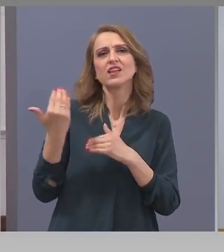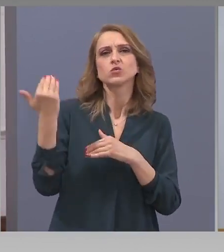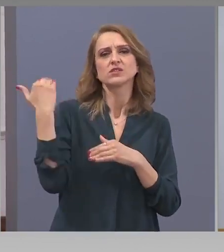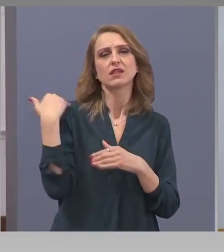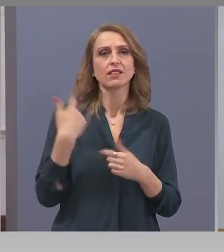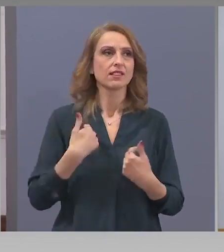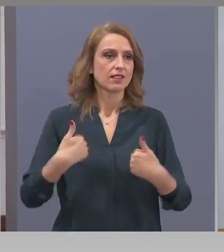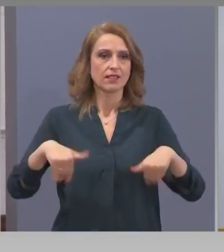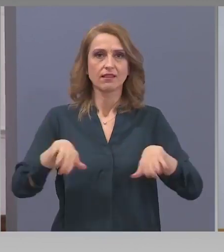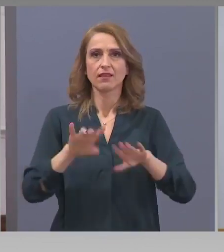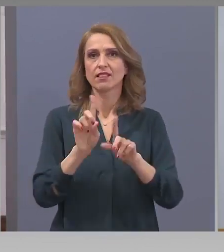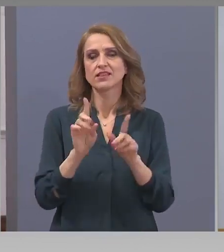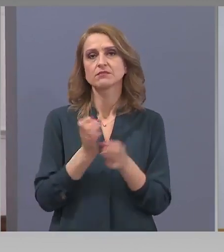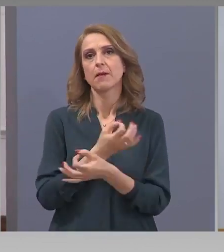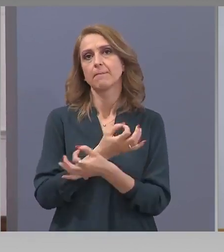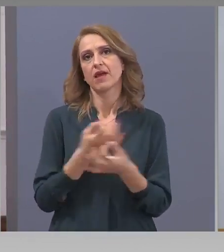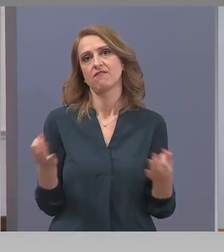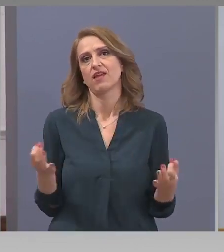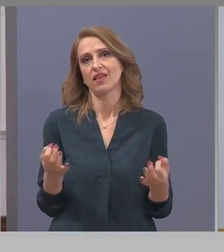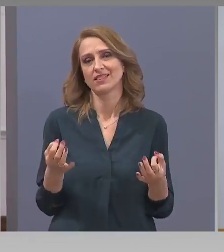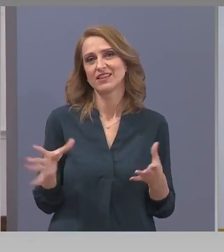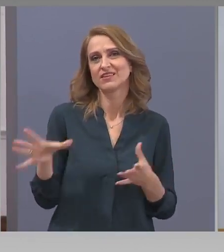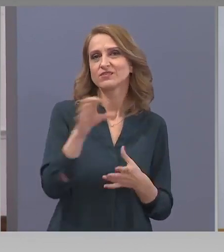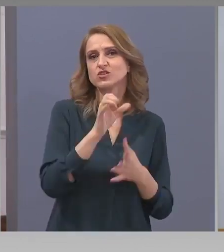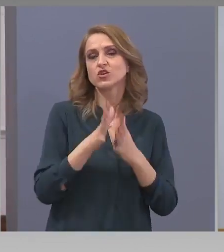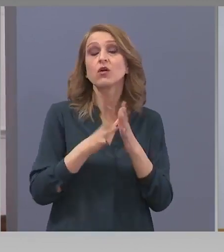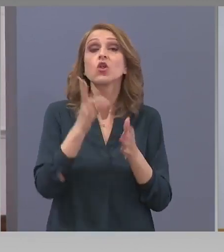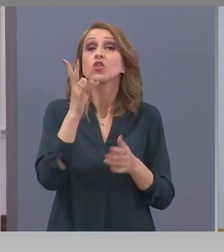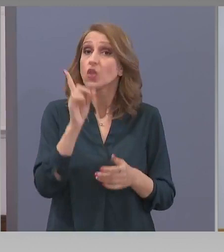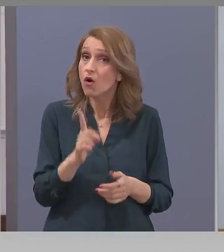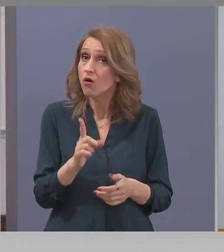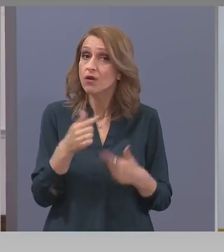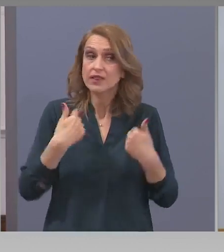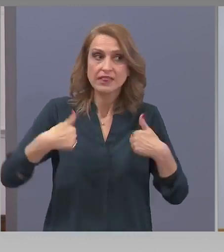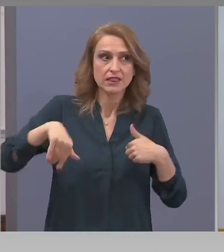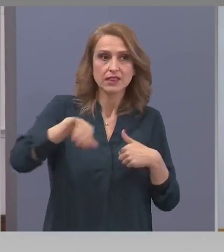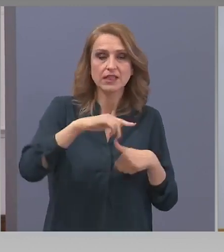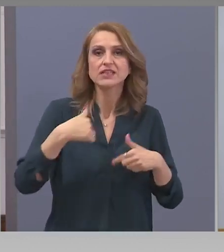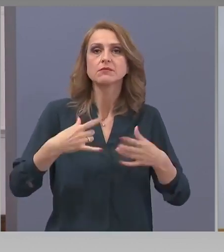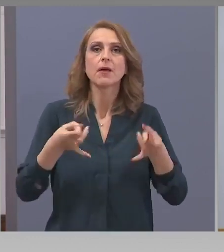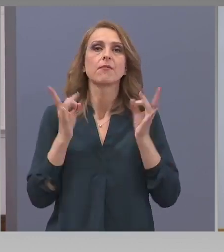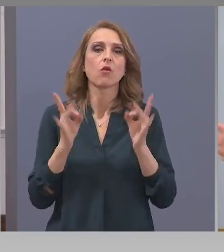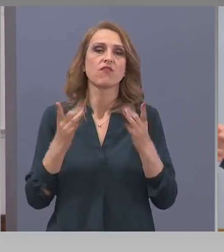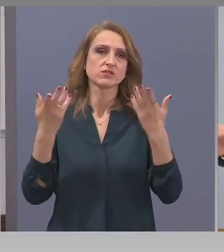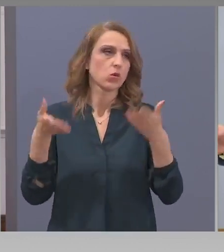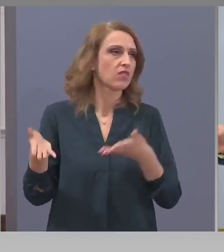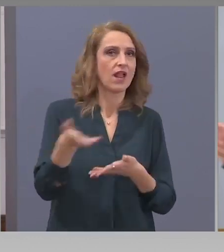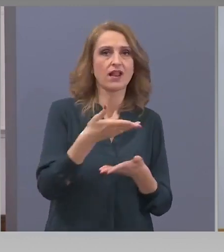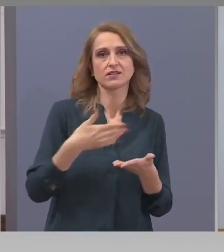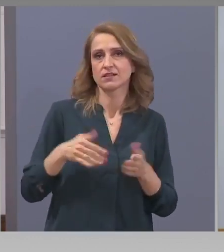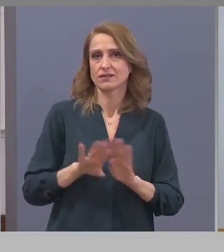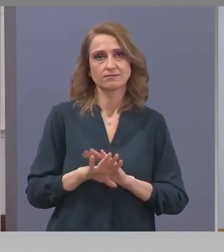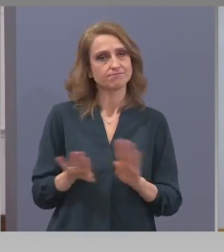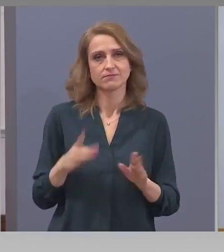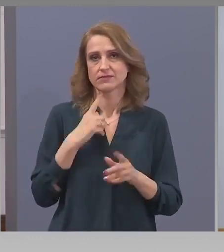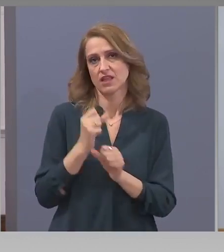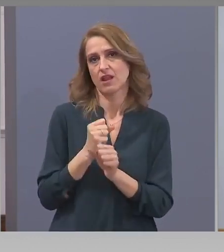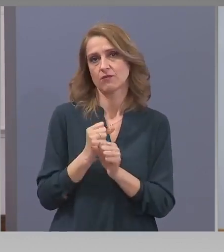всичко е идеално, но всички тук сме професионалисти. И аз не съм идеален. Давам думата на доктор.